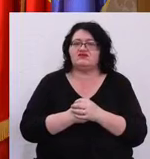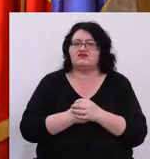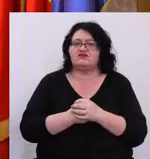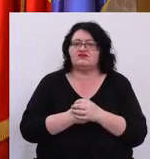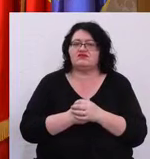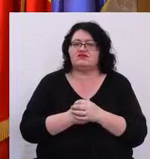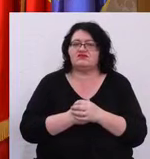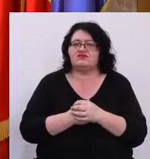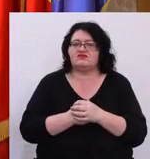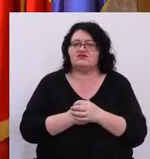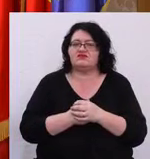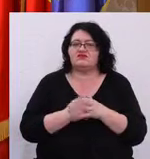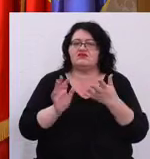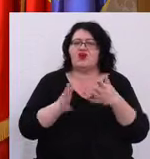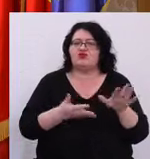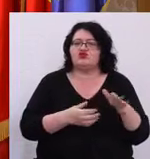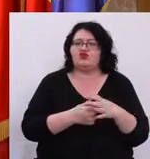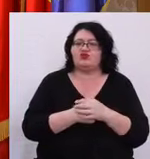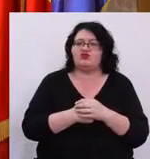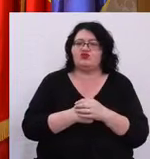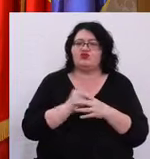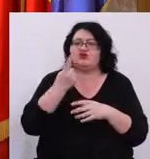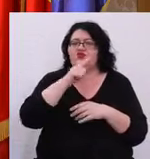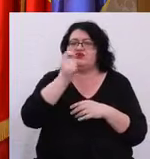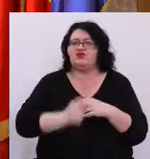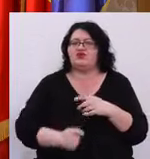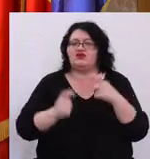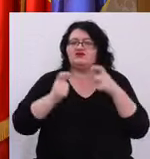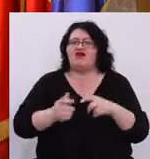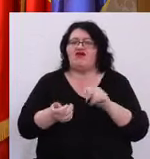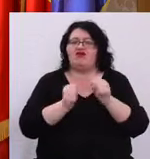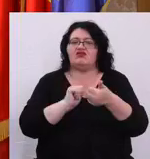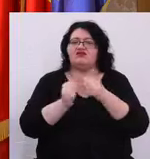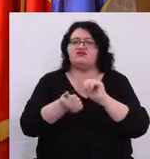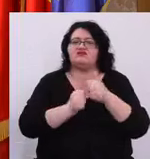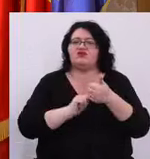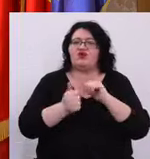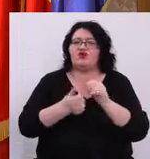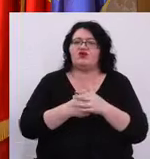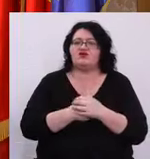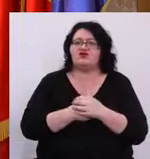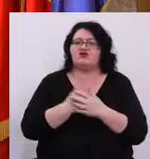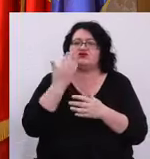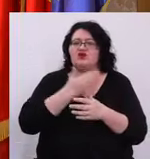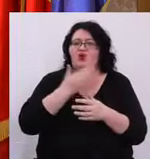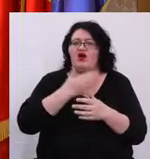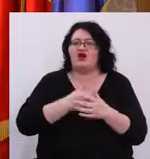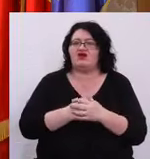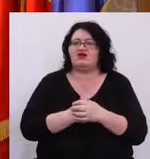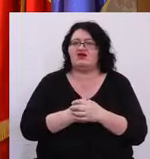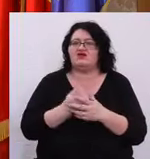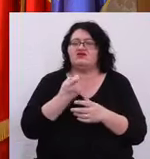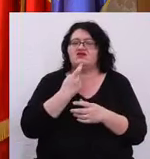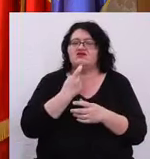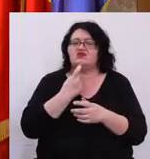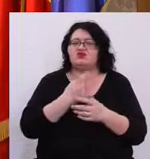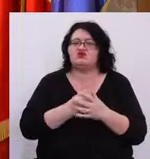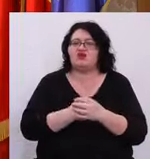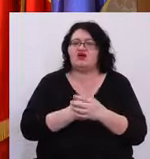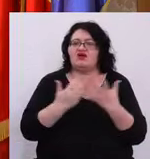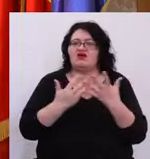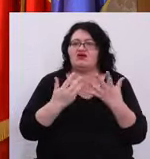pornit primul proiect de sală de sport școlară din Timișoara